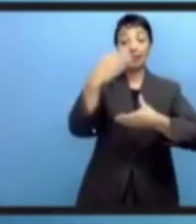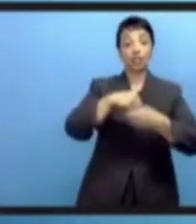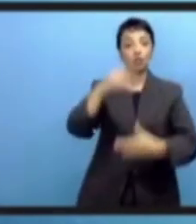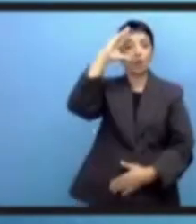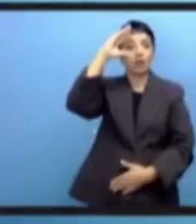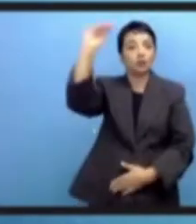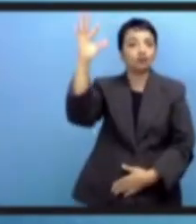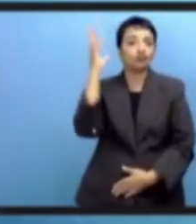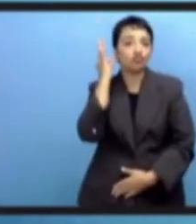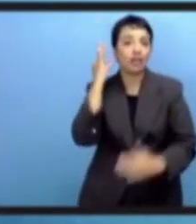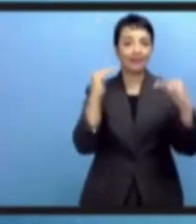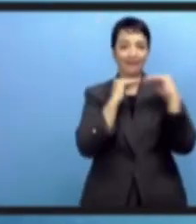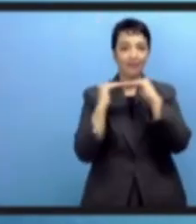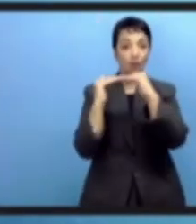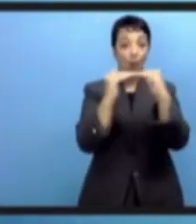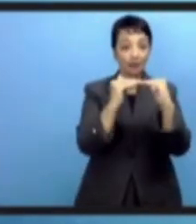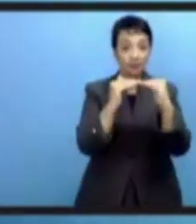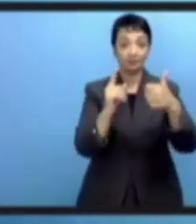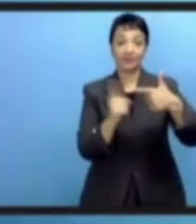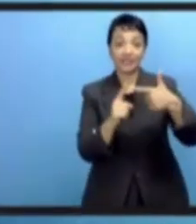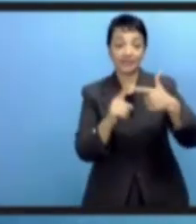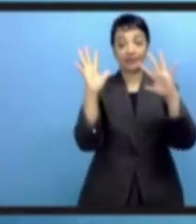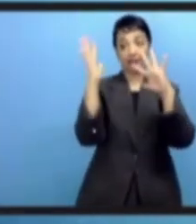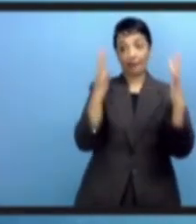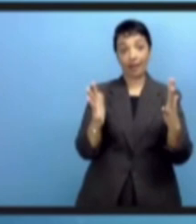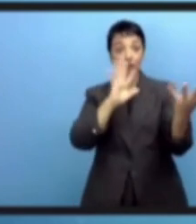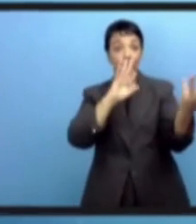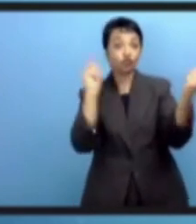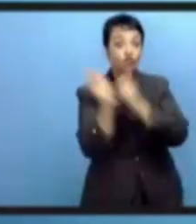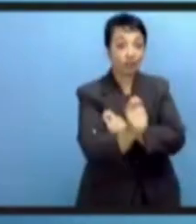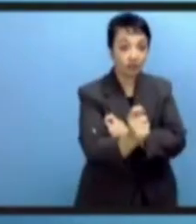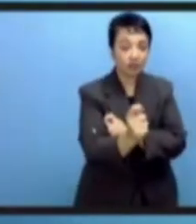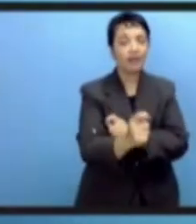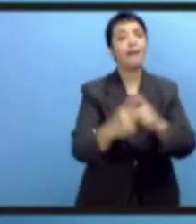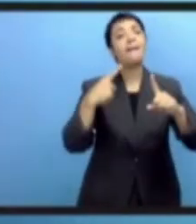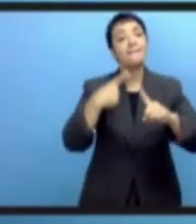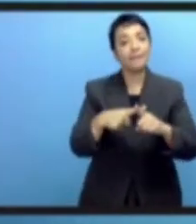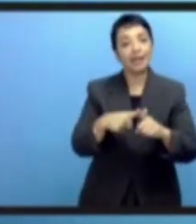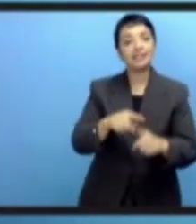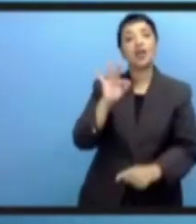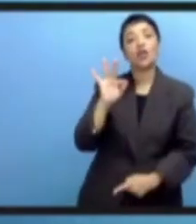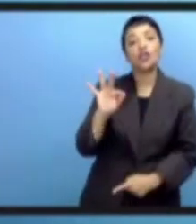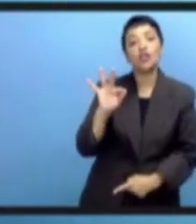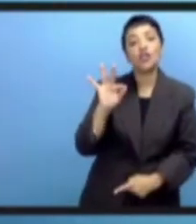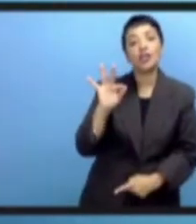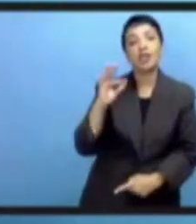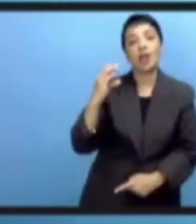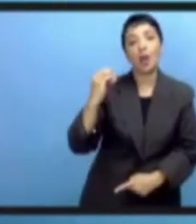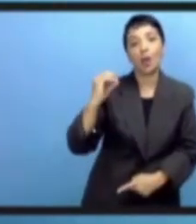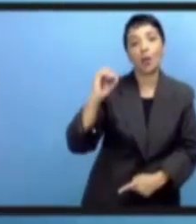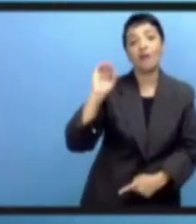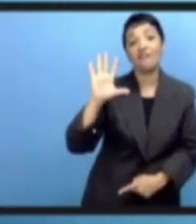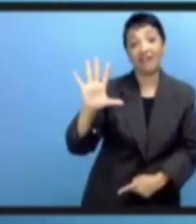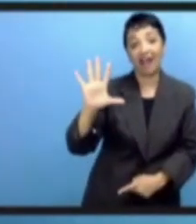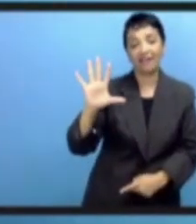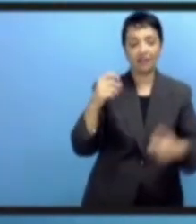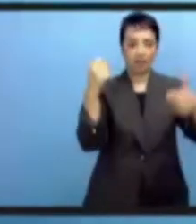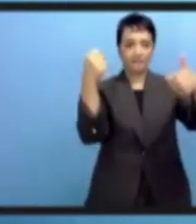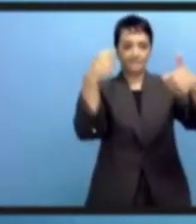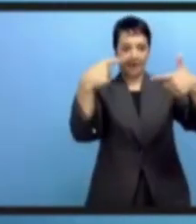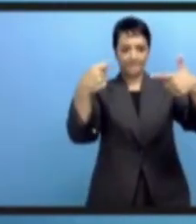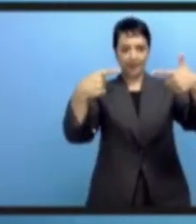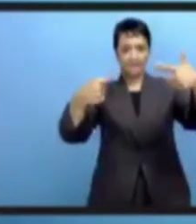также касается и гердерного равноправия, также касается